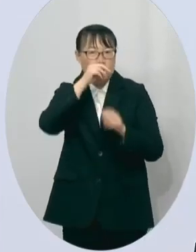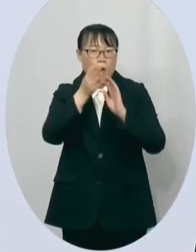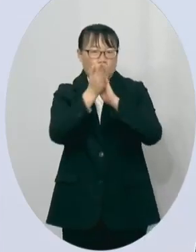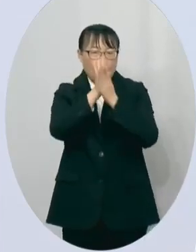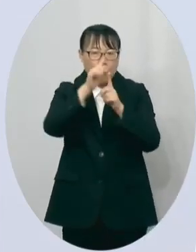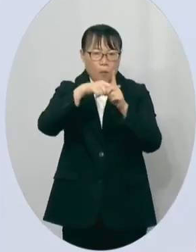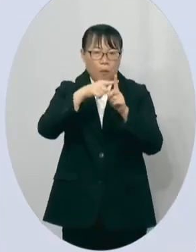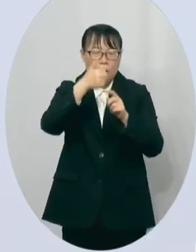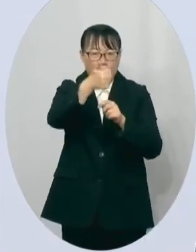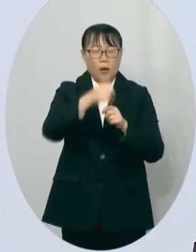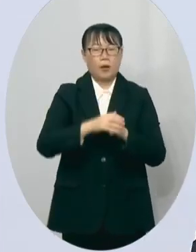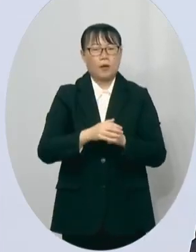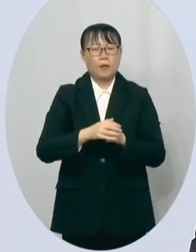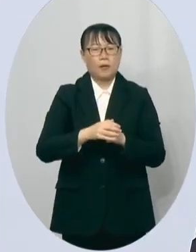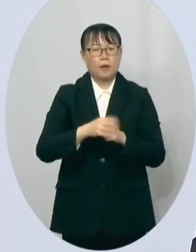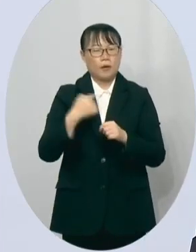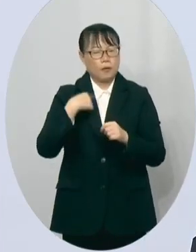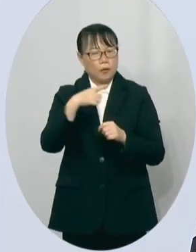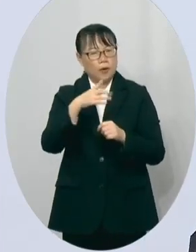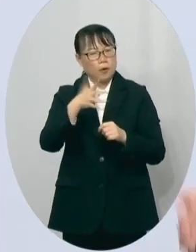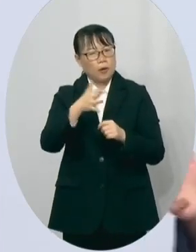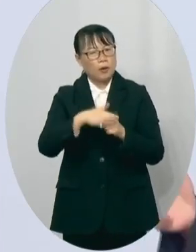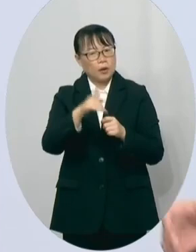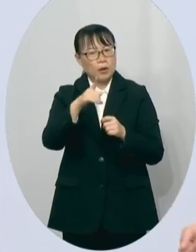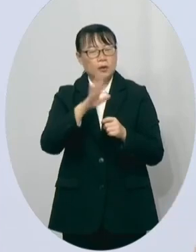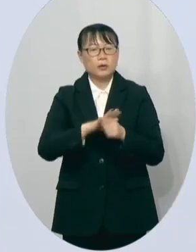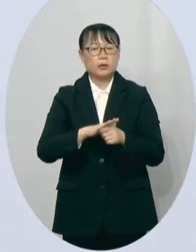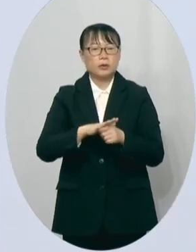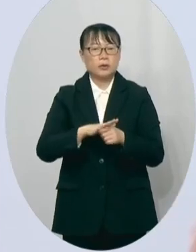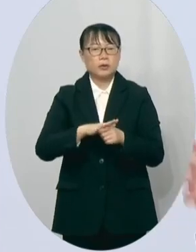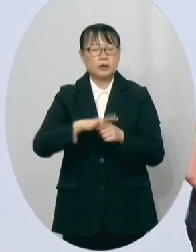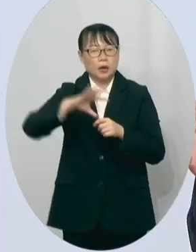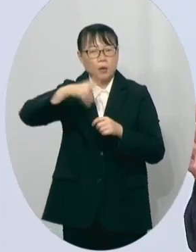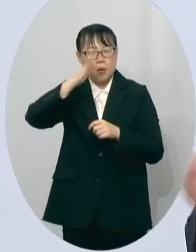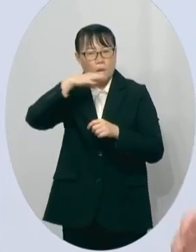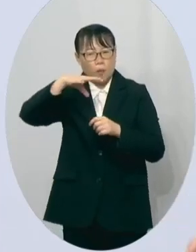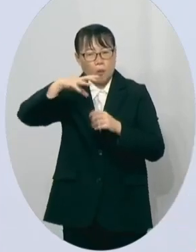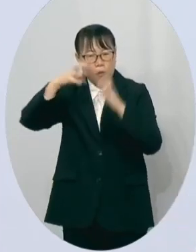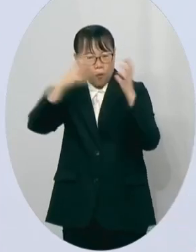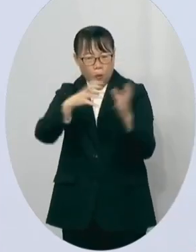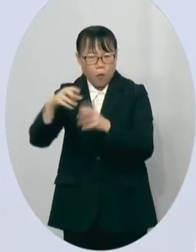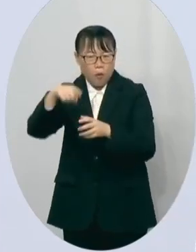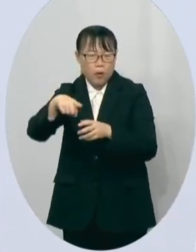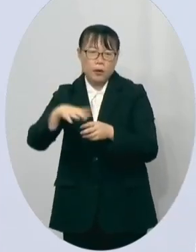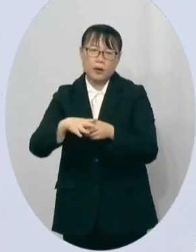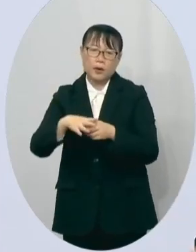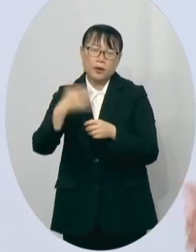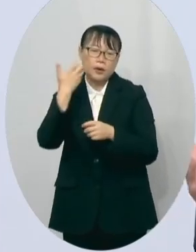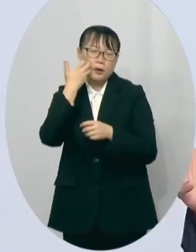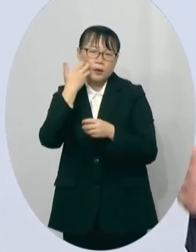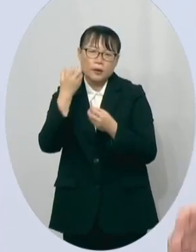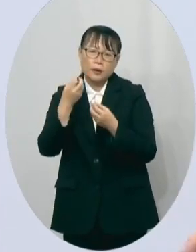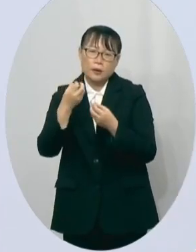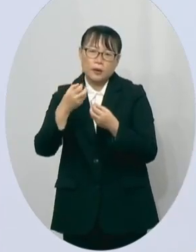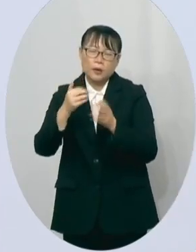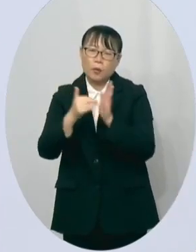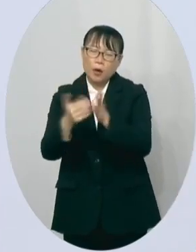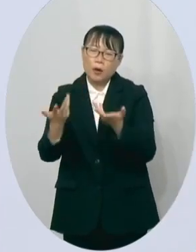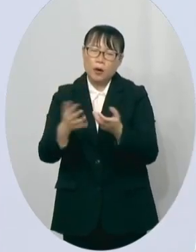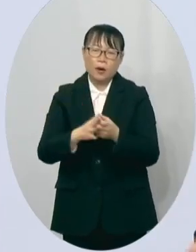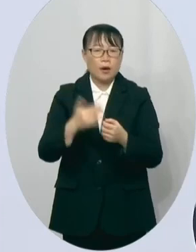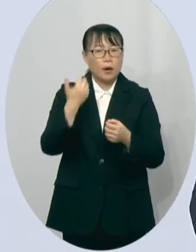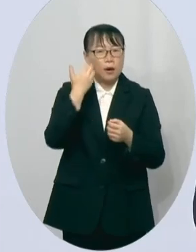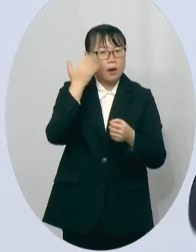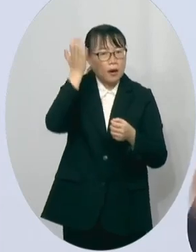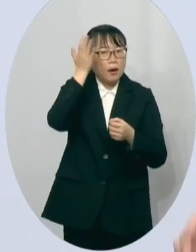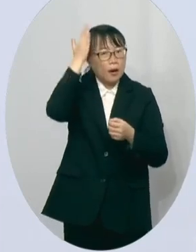挡这个燃气机组的兴建呢这个很多朋友都知道谁在做这个煤炭的生意这个我想大家不言